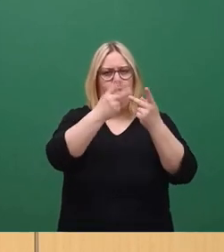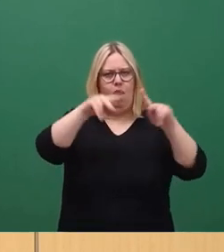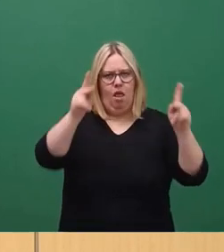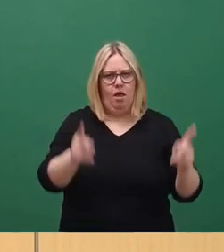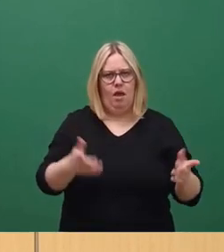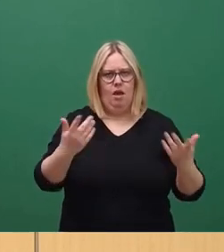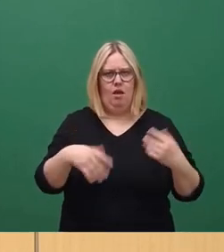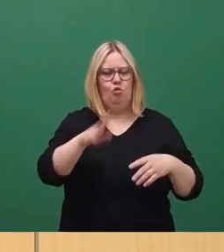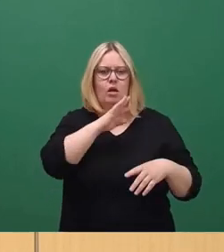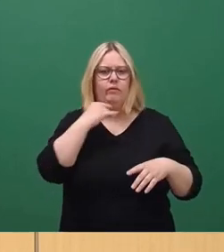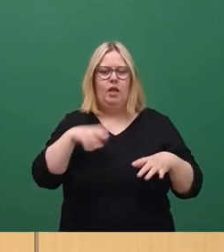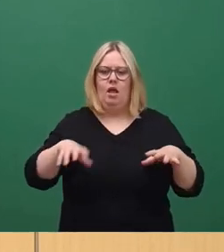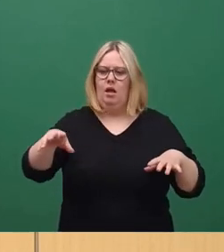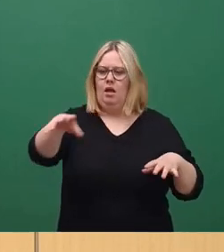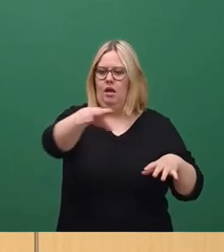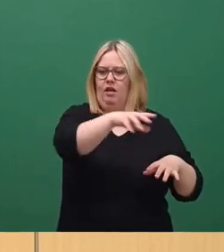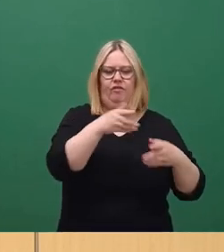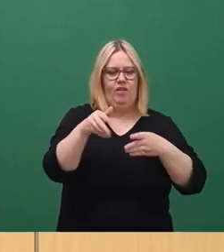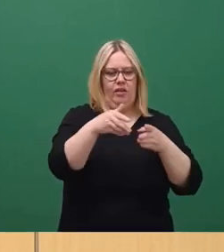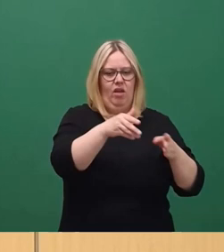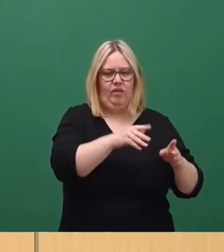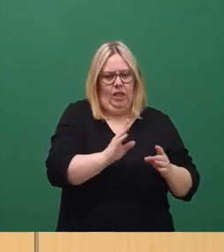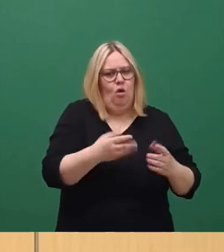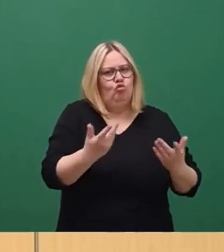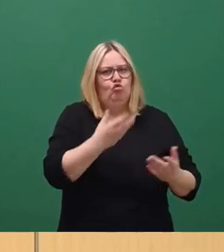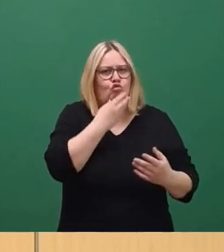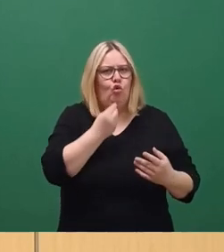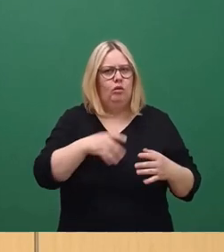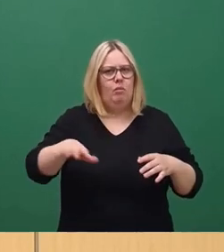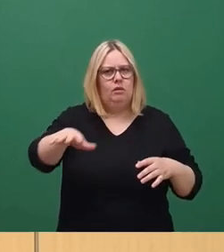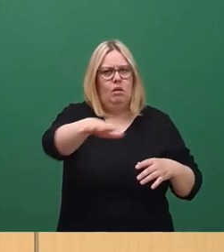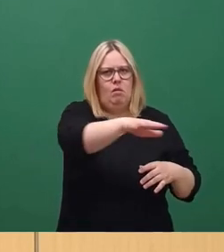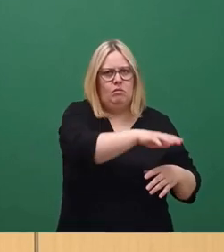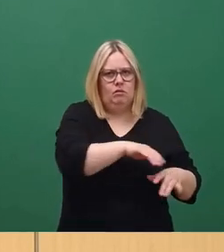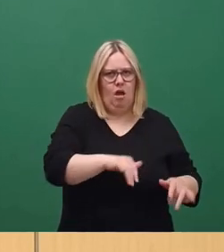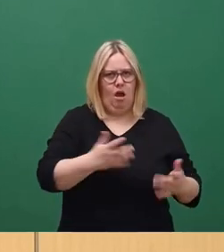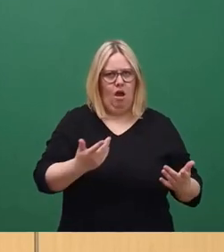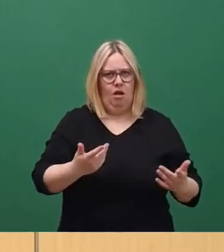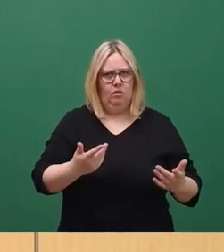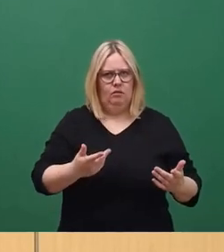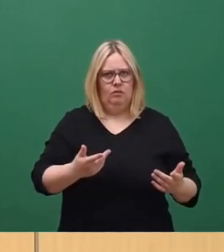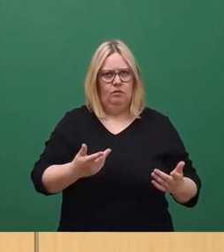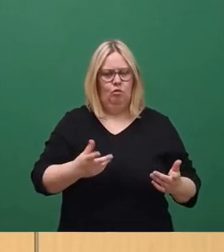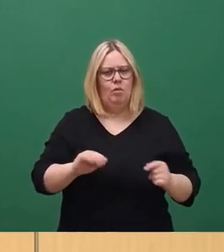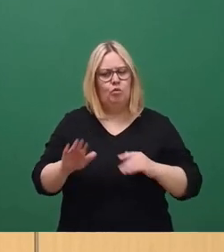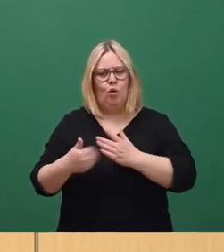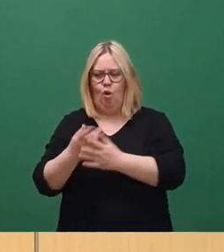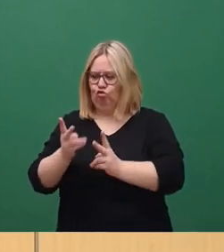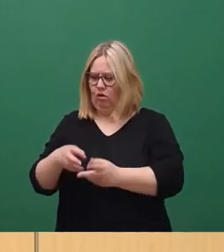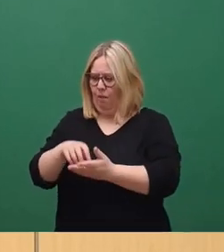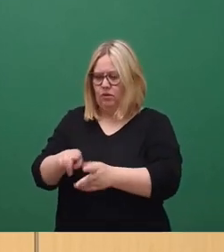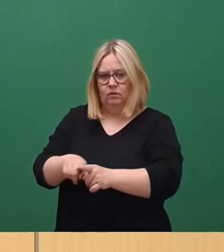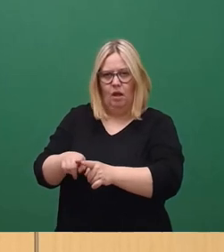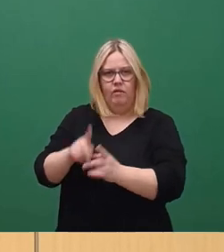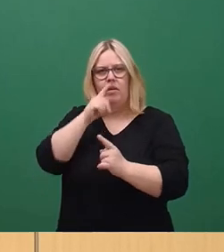dann in ganz viele kleine, intime Wege und Plätze. Und so ist es jetzt auch dort am Neustadermarkt. Gehen Sie jetzt mal im Sommer